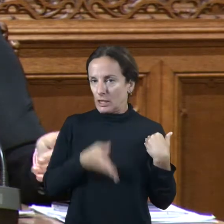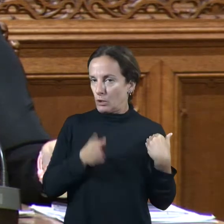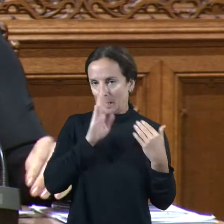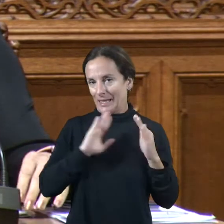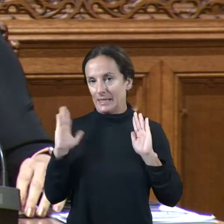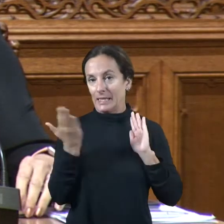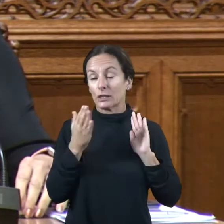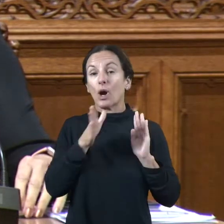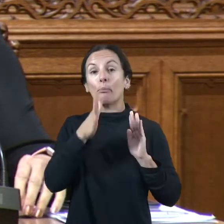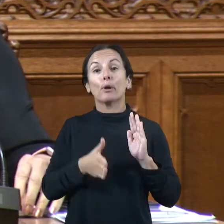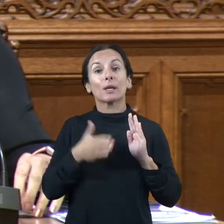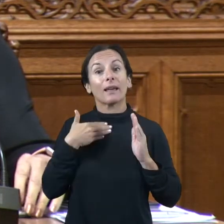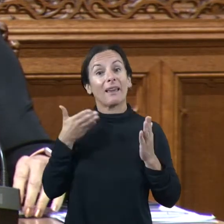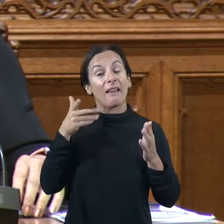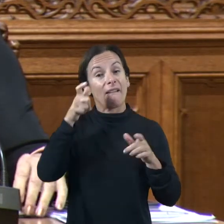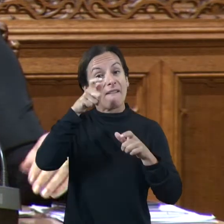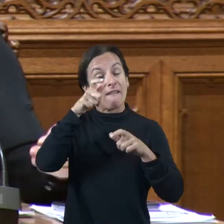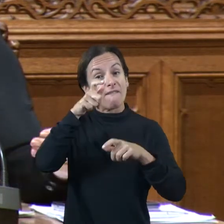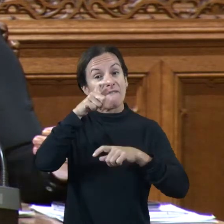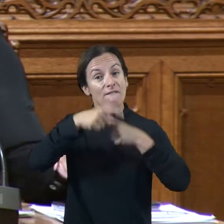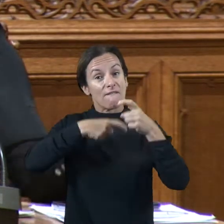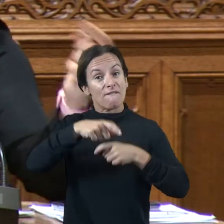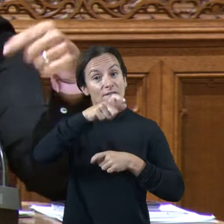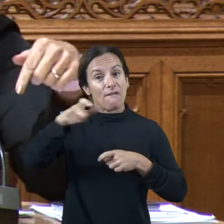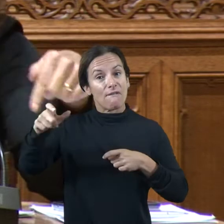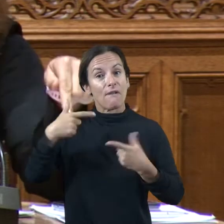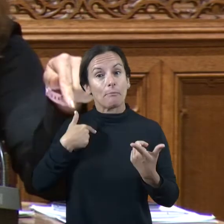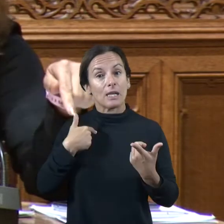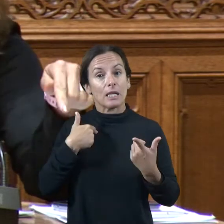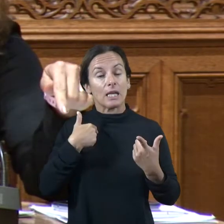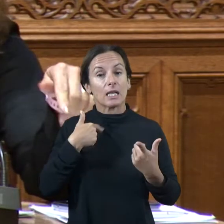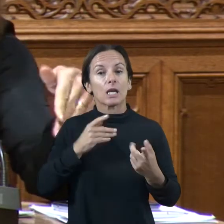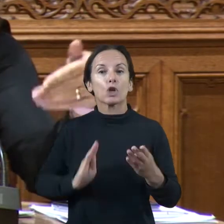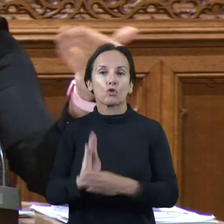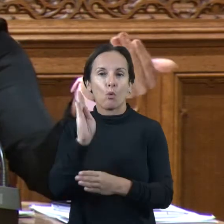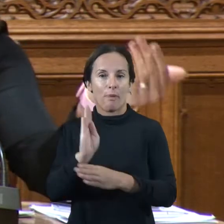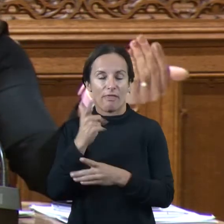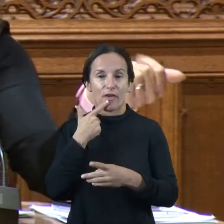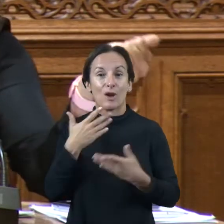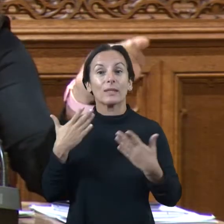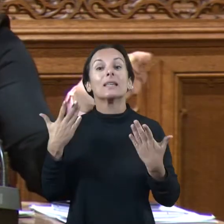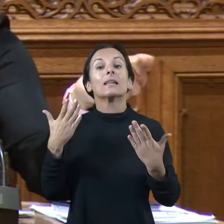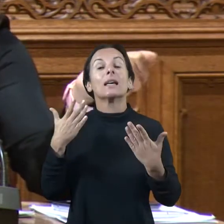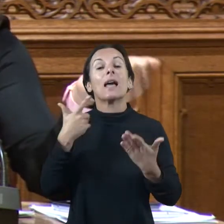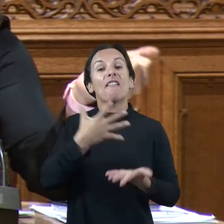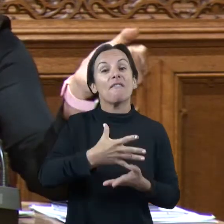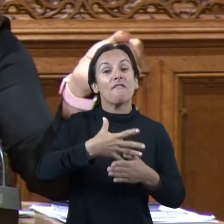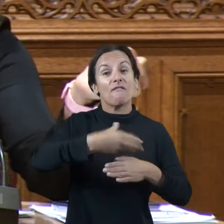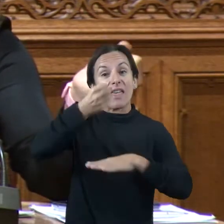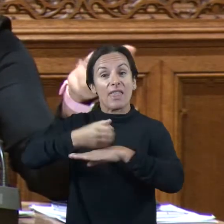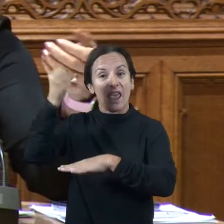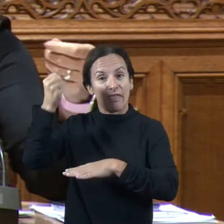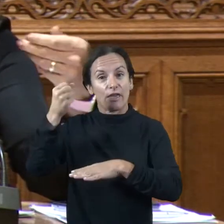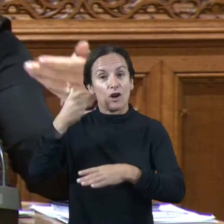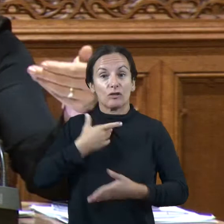ajudem les famílies a través de les subvencions nominatives que arriben a les federacions això fa que les famílies no els